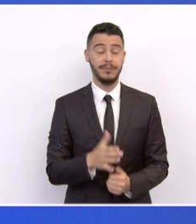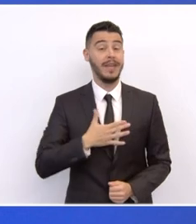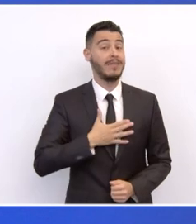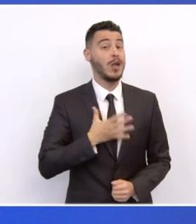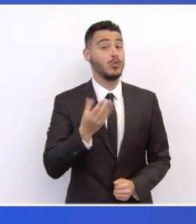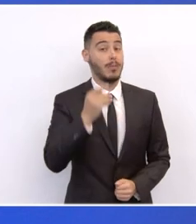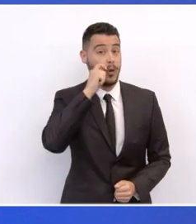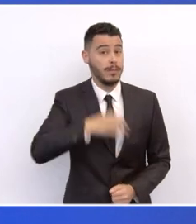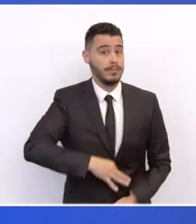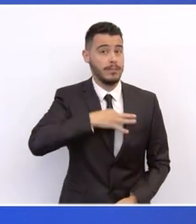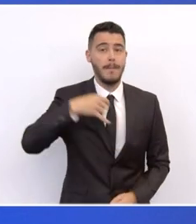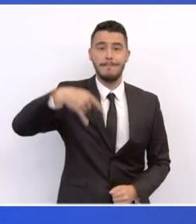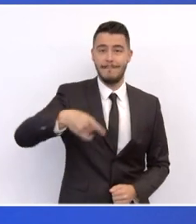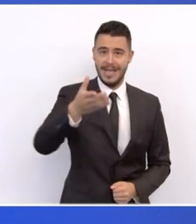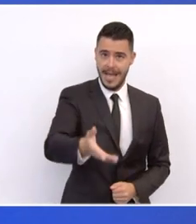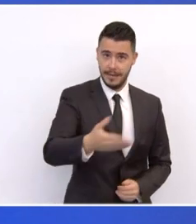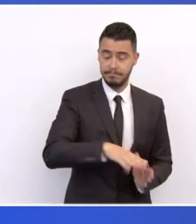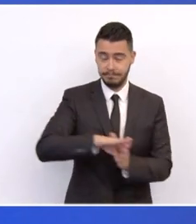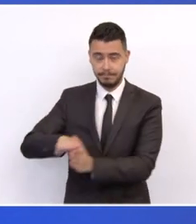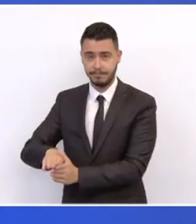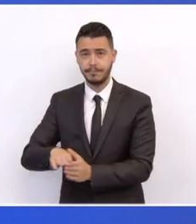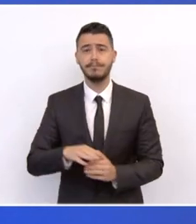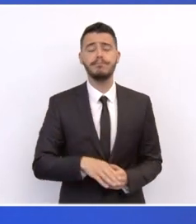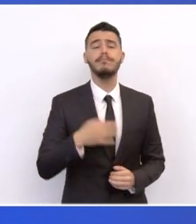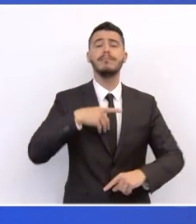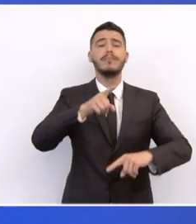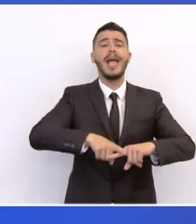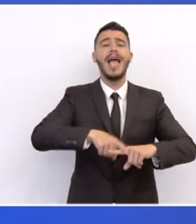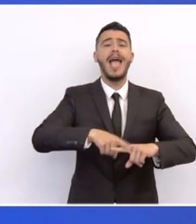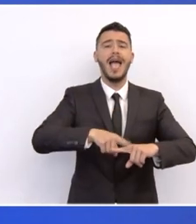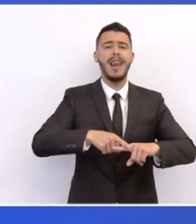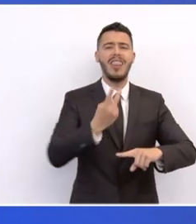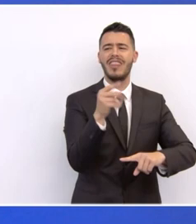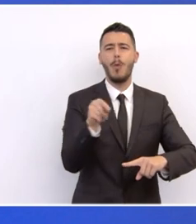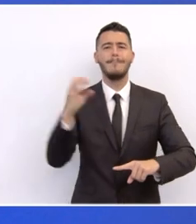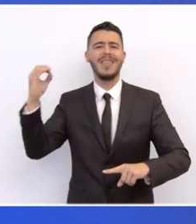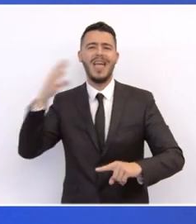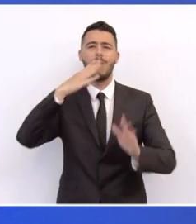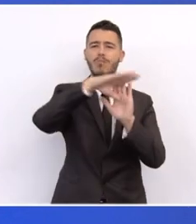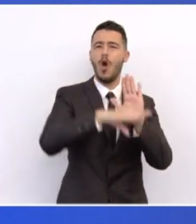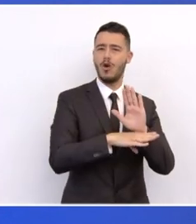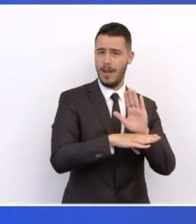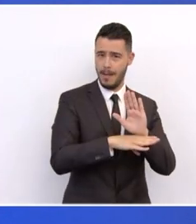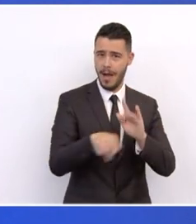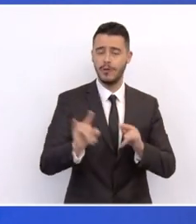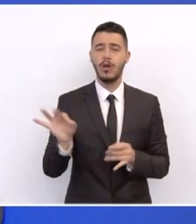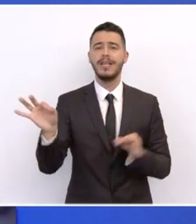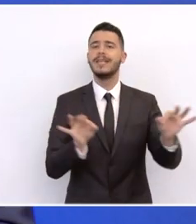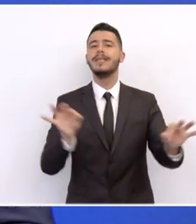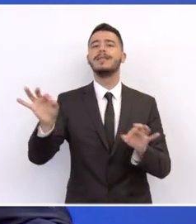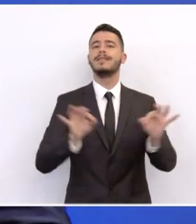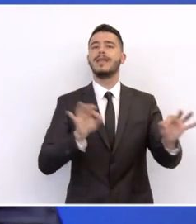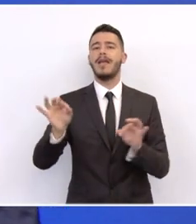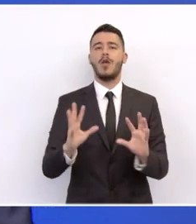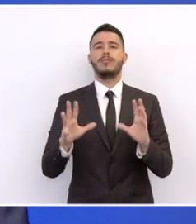Το Ελλάδα 2.0, το σχέδιο ανάκαμψης και ανθεκτικότητας, είναι ένα πλάνο το